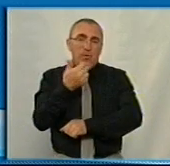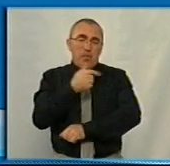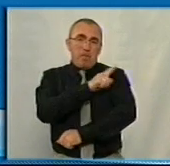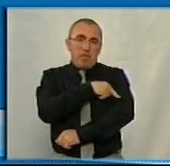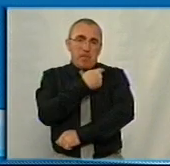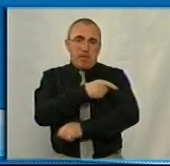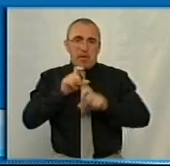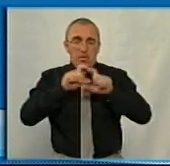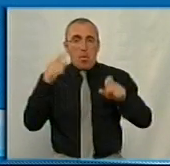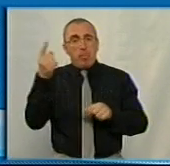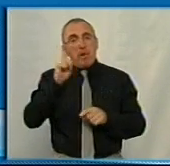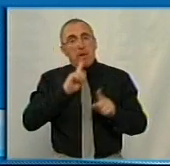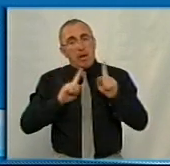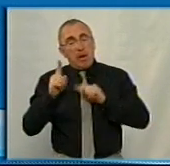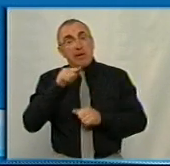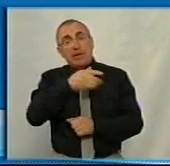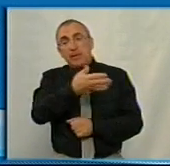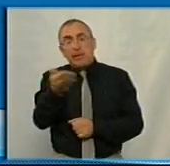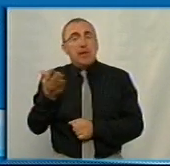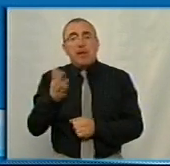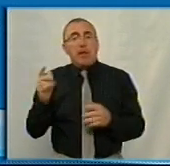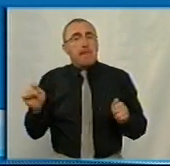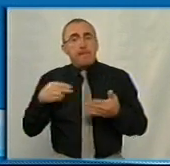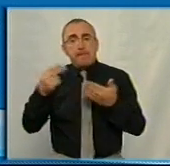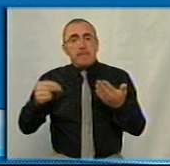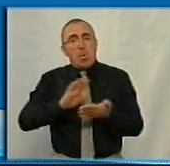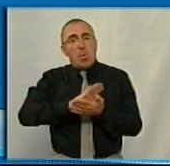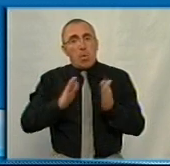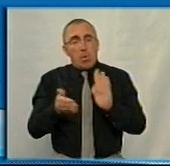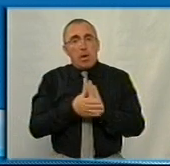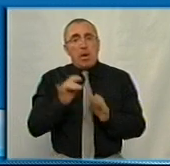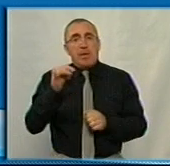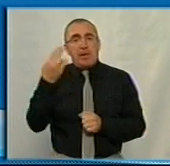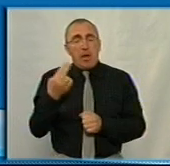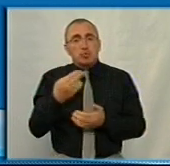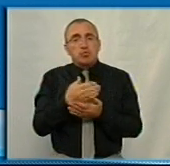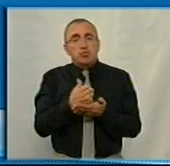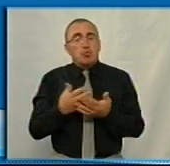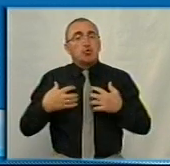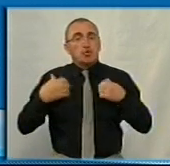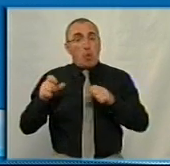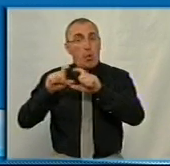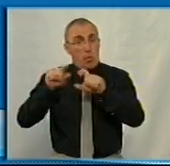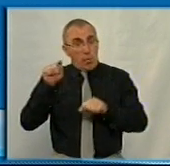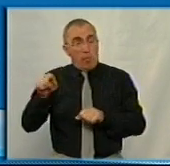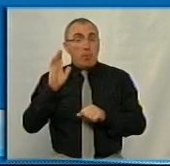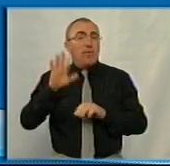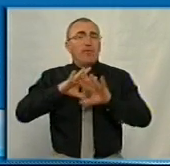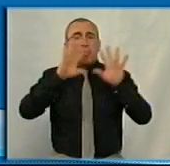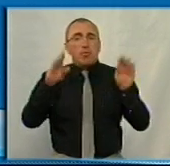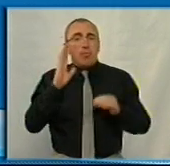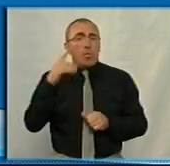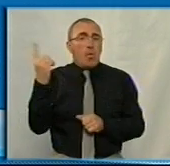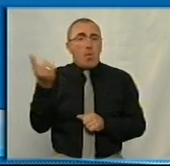перебуває в управлінні облради, чи лише про ті, які не підписали контракти з Національною службою здоров'я, що взагалі буде з нашими